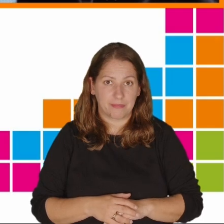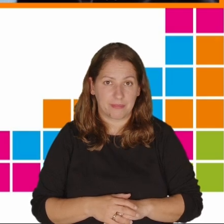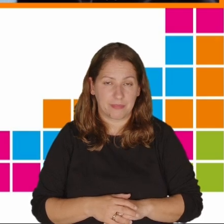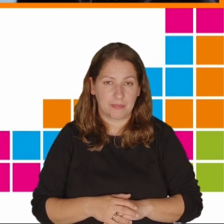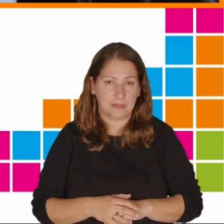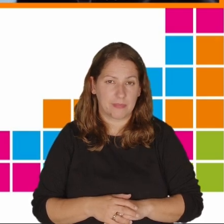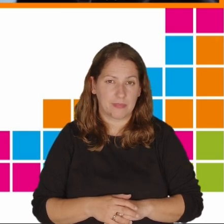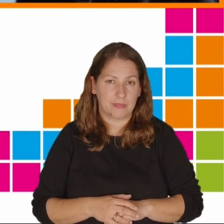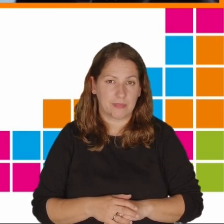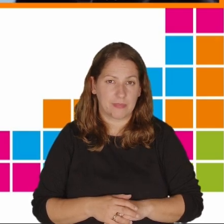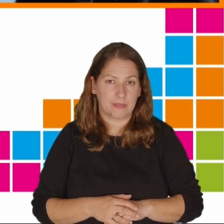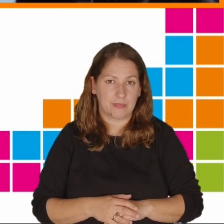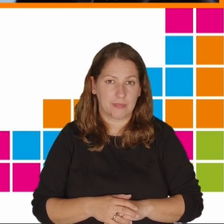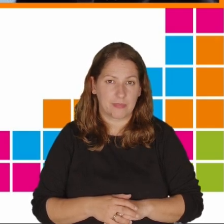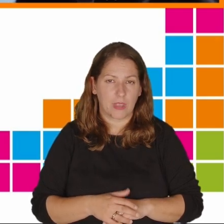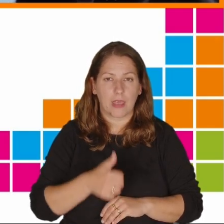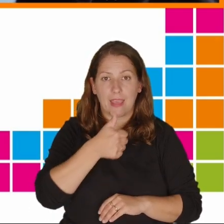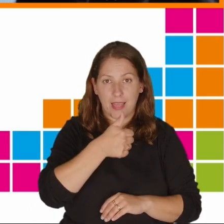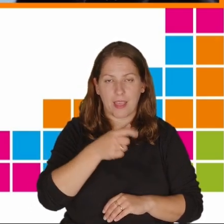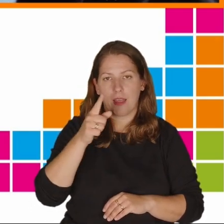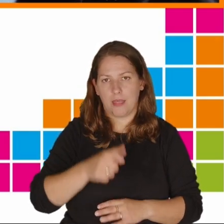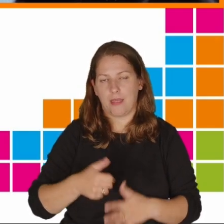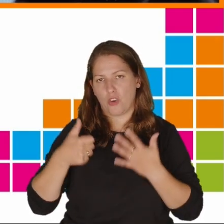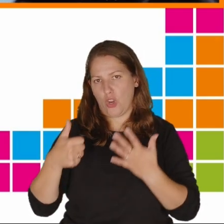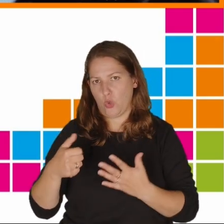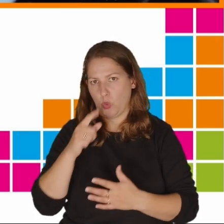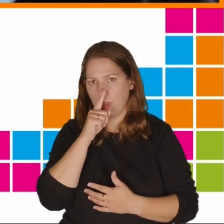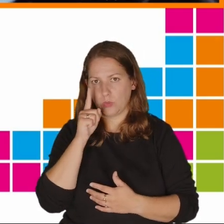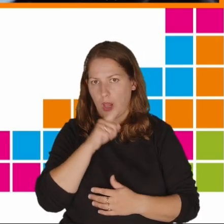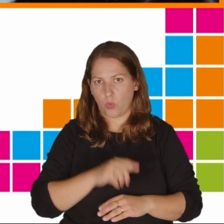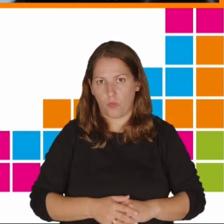było jeden na sześciu nastolatków.